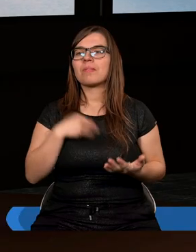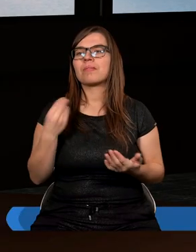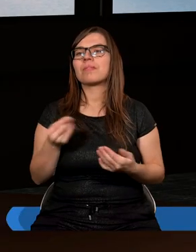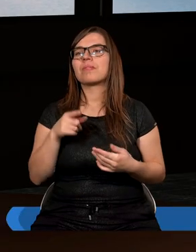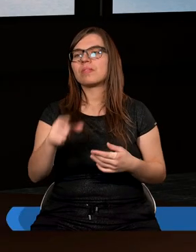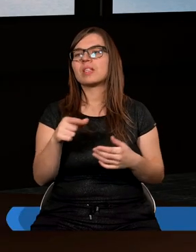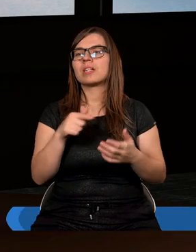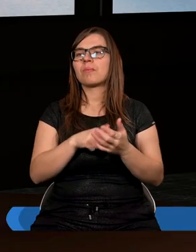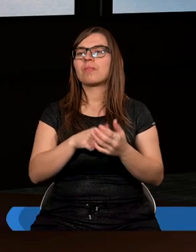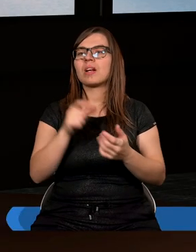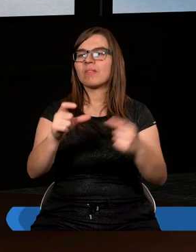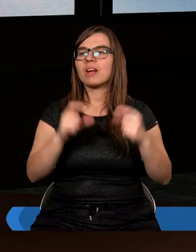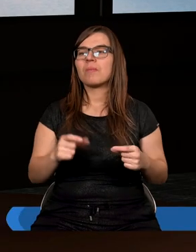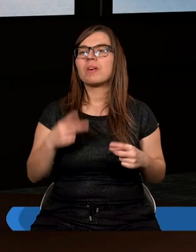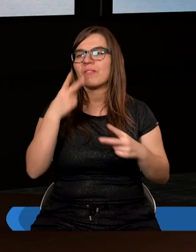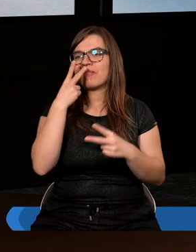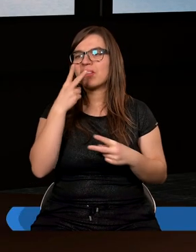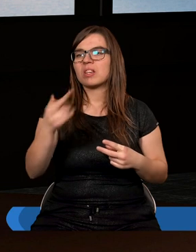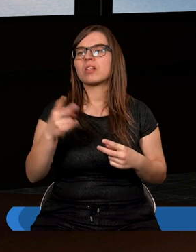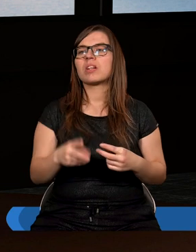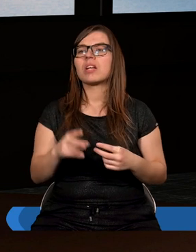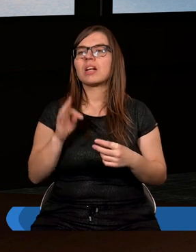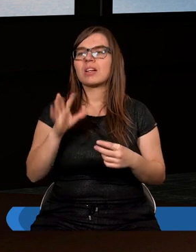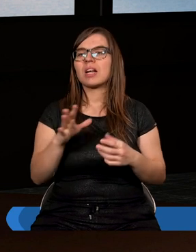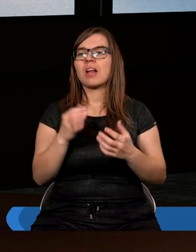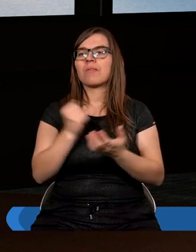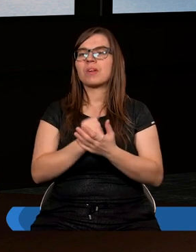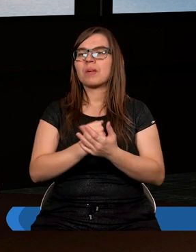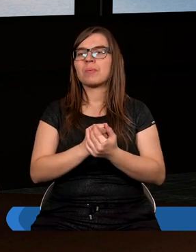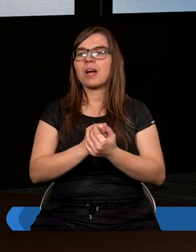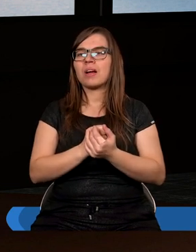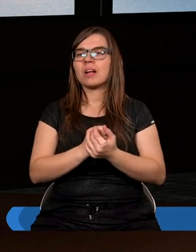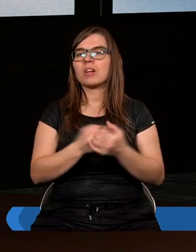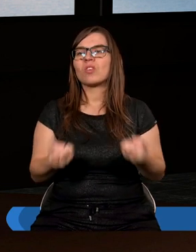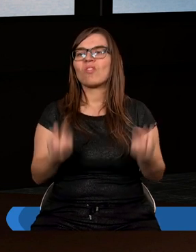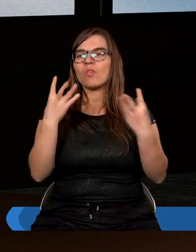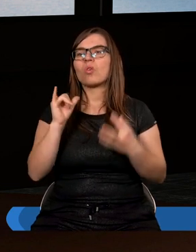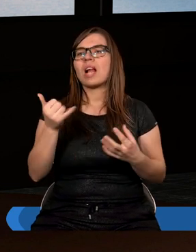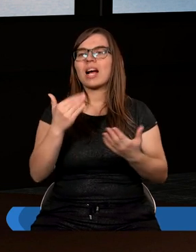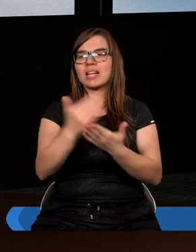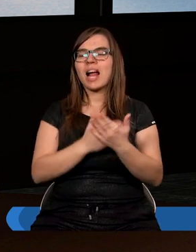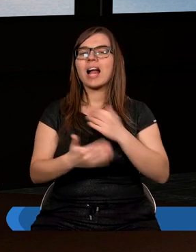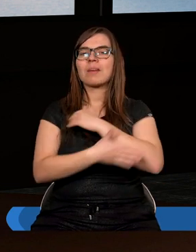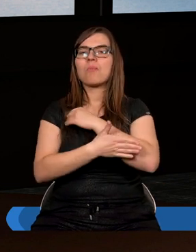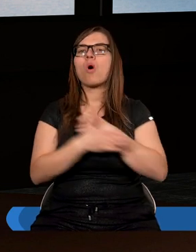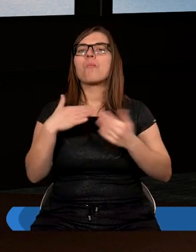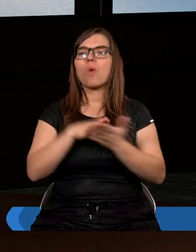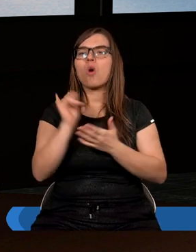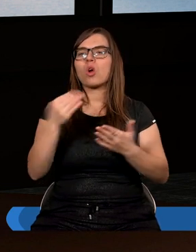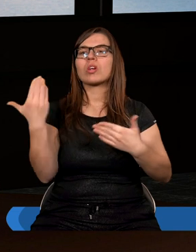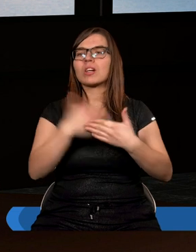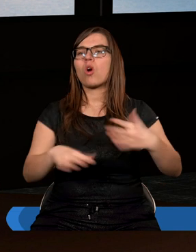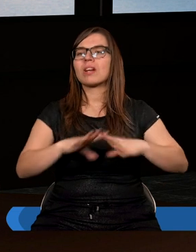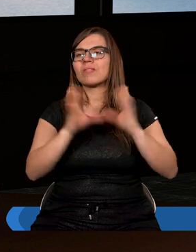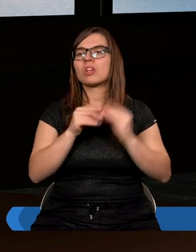W tym właśnie przytoczonym fragmencie widzimy Jezusa Chrystusa okazanego jako Stwórcę, jako w zasadzie początek i koniec wszystkiego.